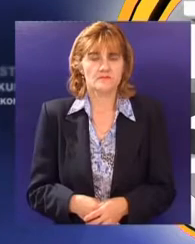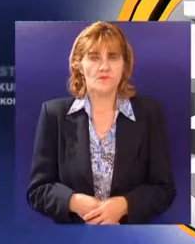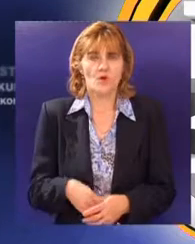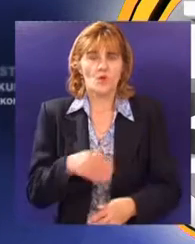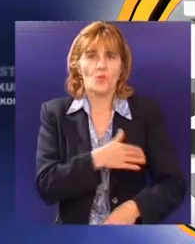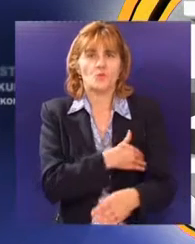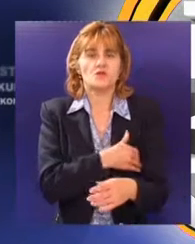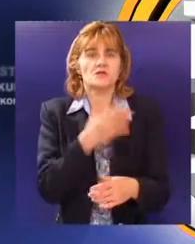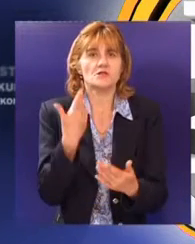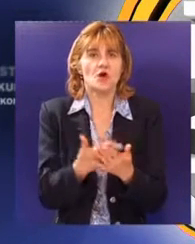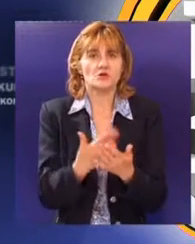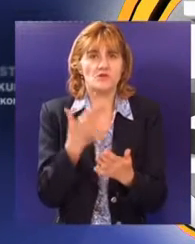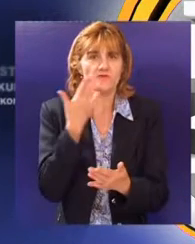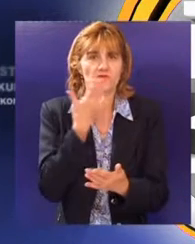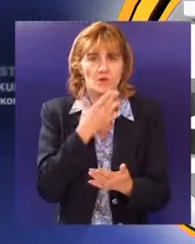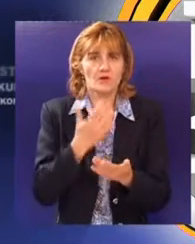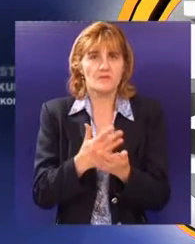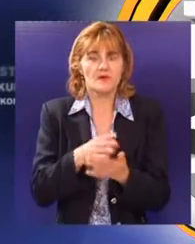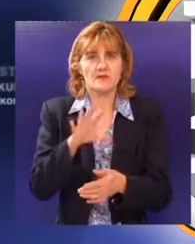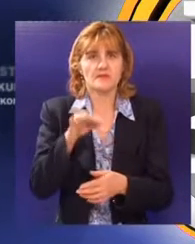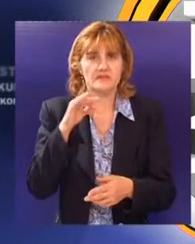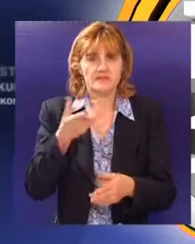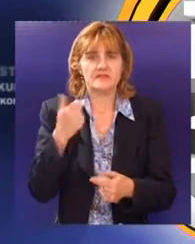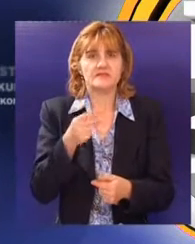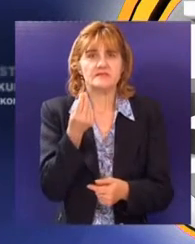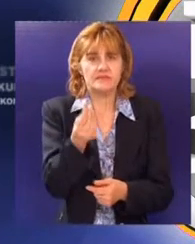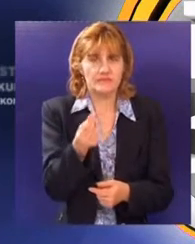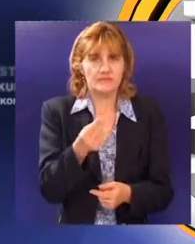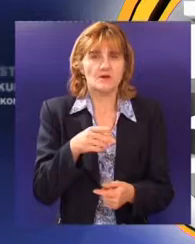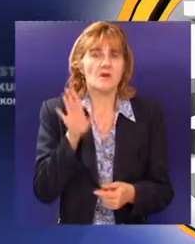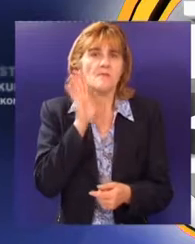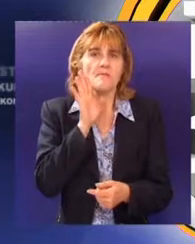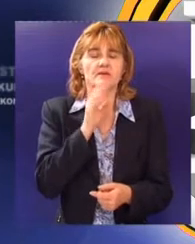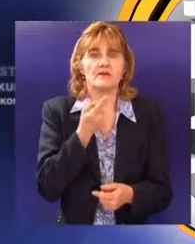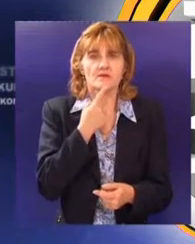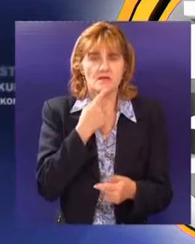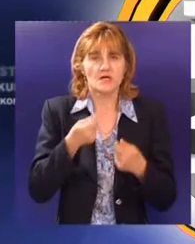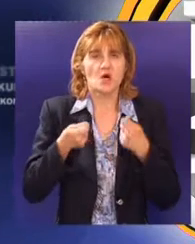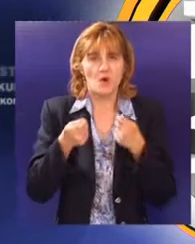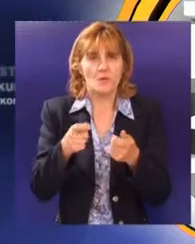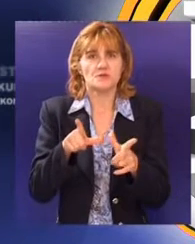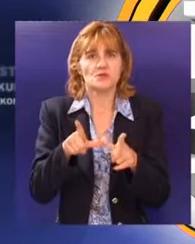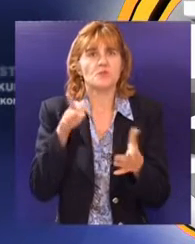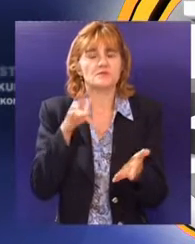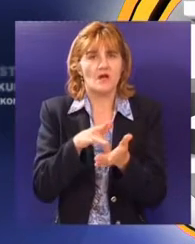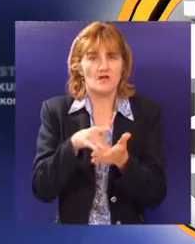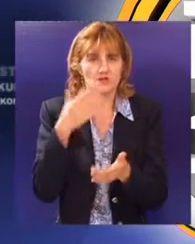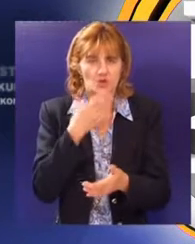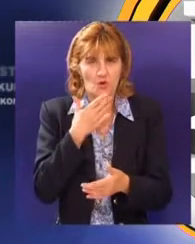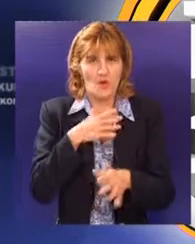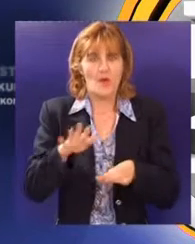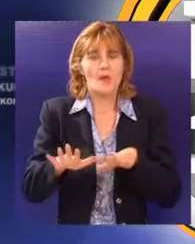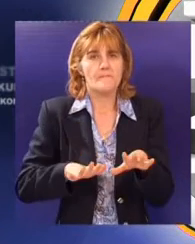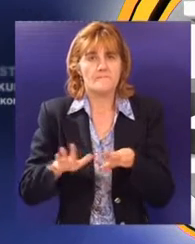Učenici osnovnih škola polagali su kvalifikacioni ispit iz srpskog, odnosno materljnjeg jezika za upisu u srednju školu. Ministar prosvete